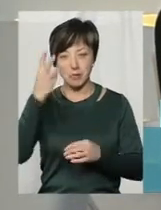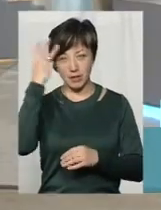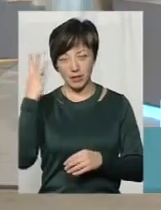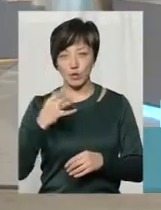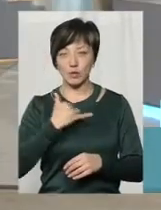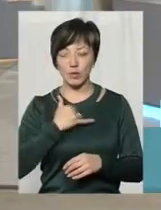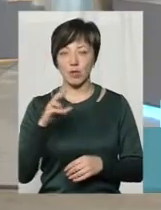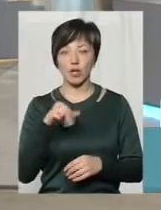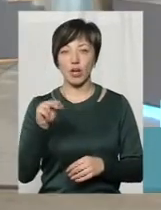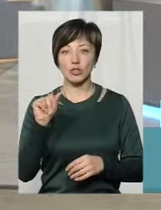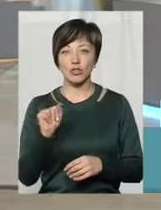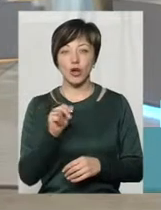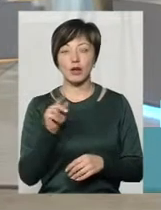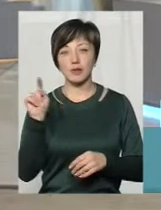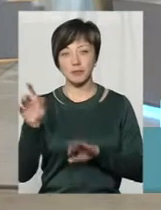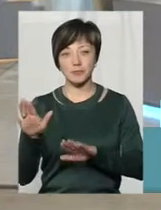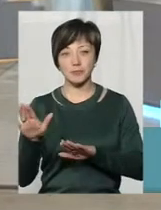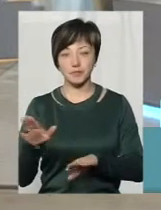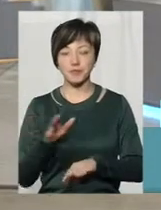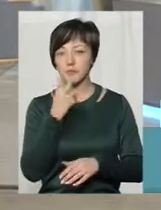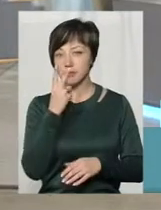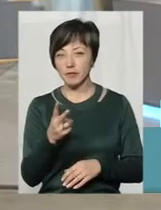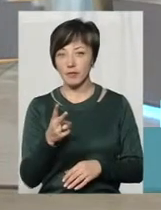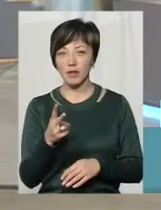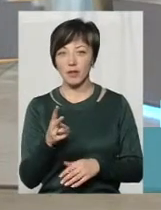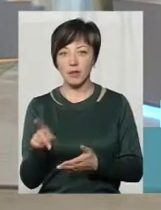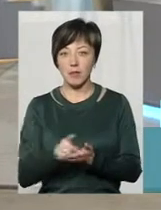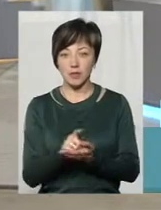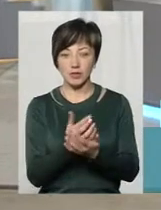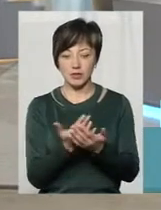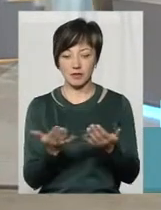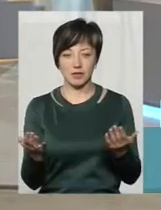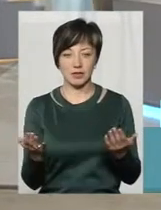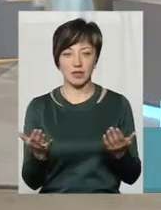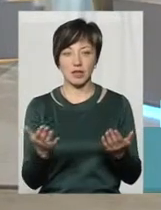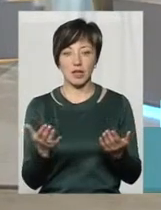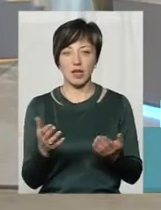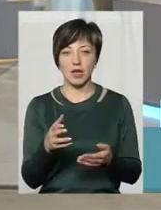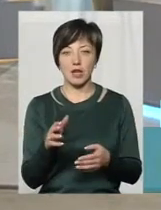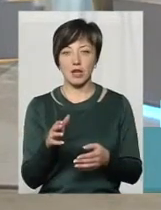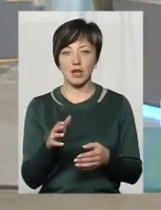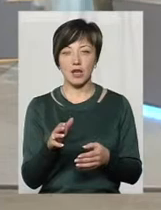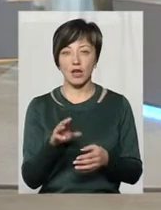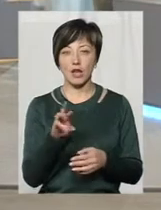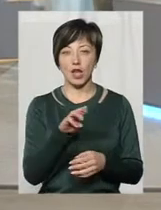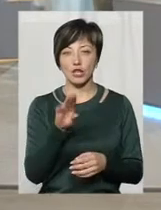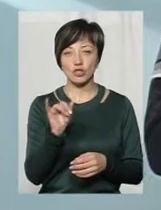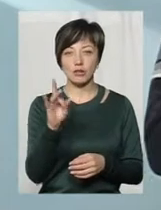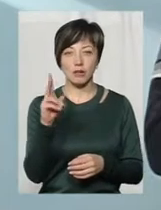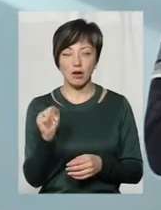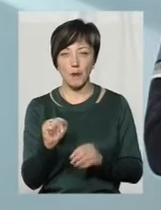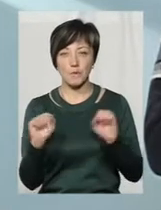Дубово перебуваючи, бачив плазунів, от ящерки, ящерку прутку,